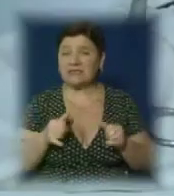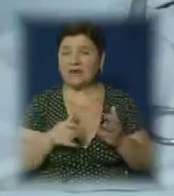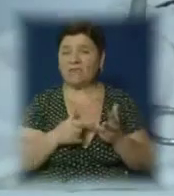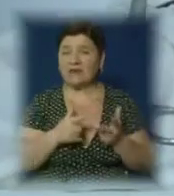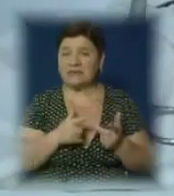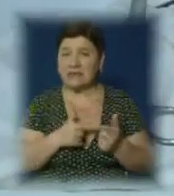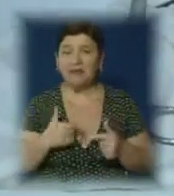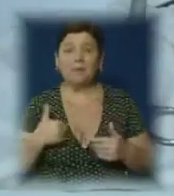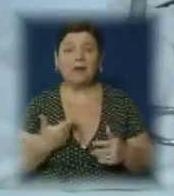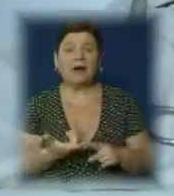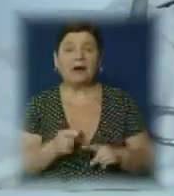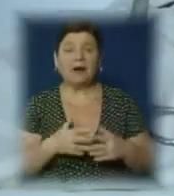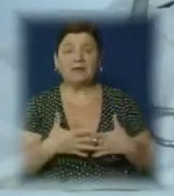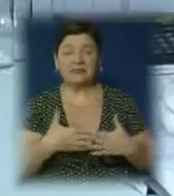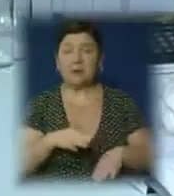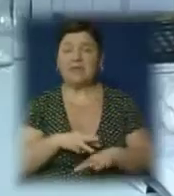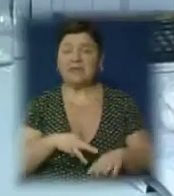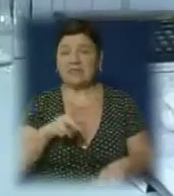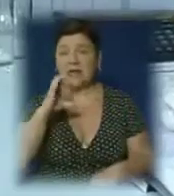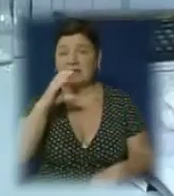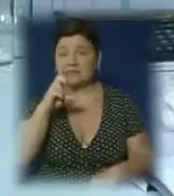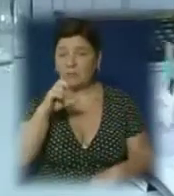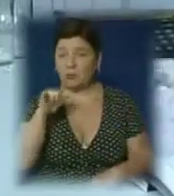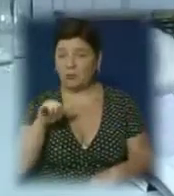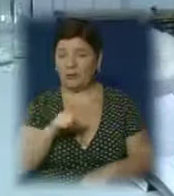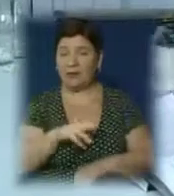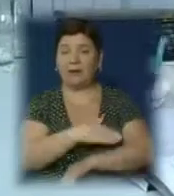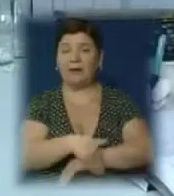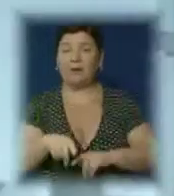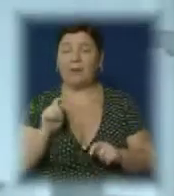Особливо активні співробітники міліції, СБУ та митники.